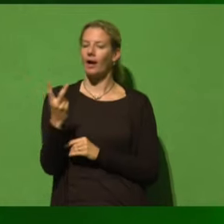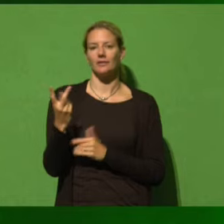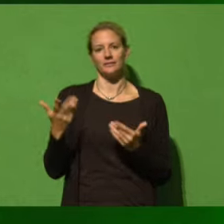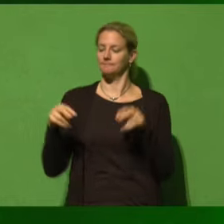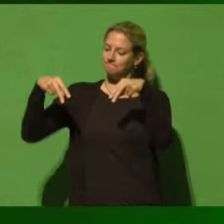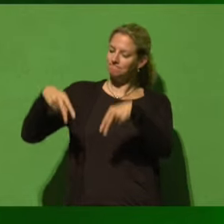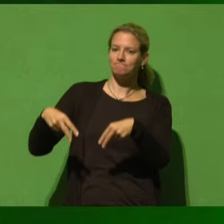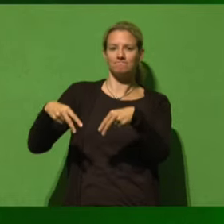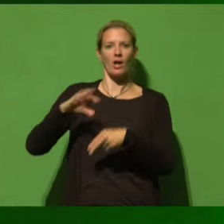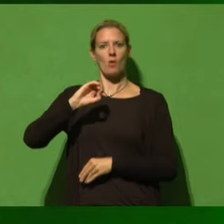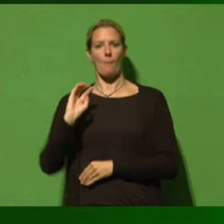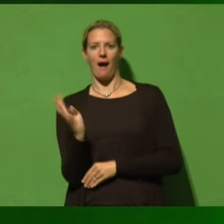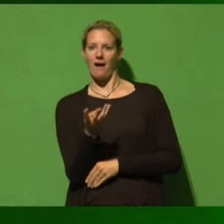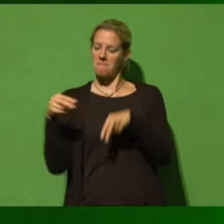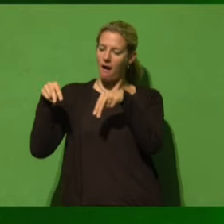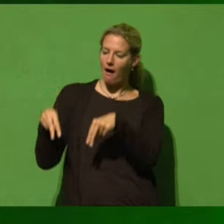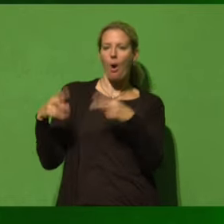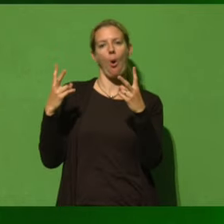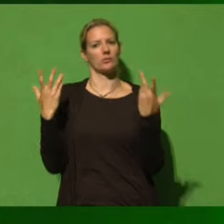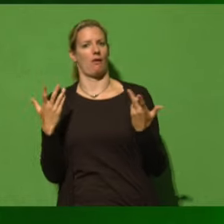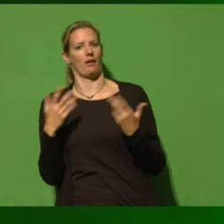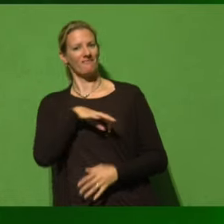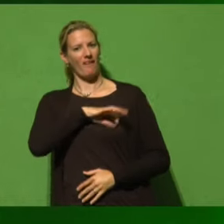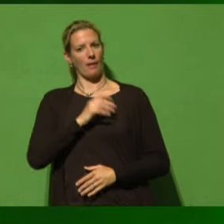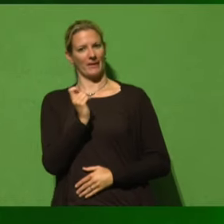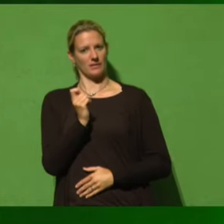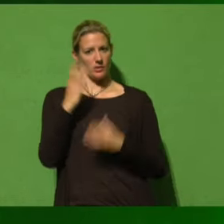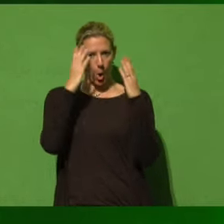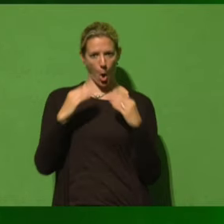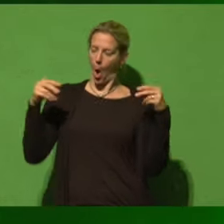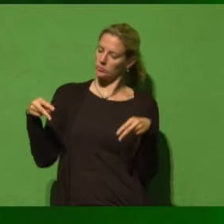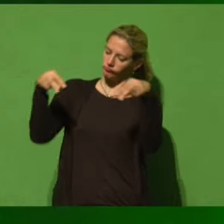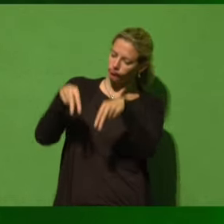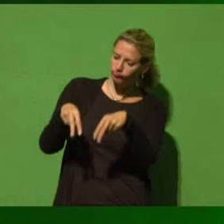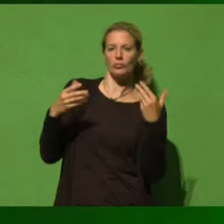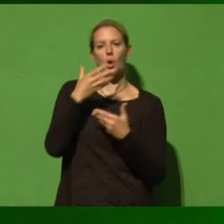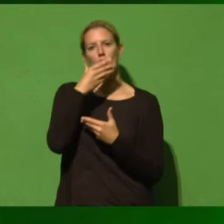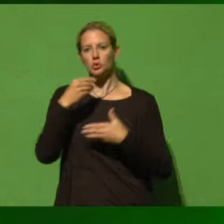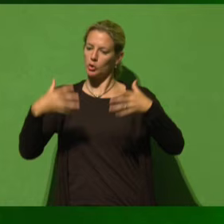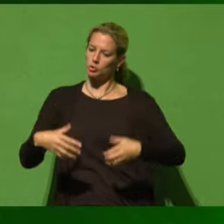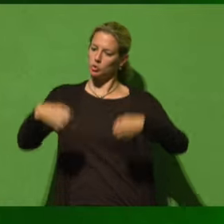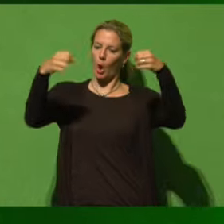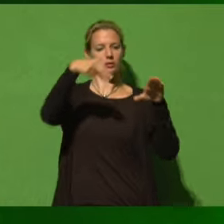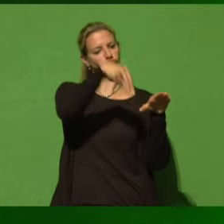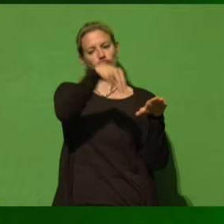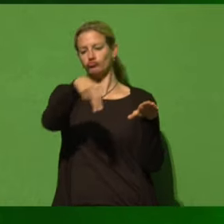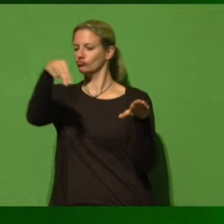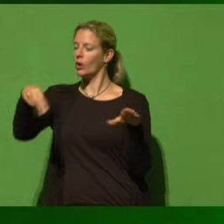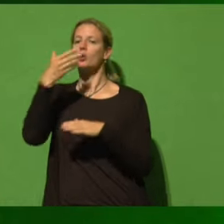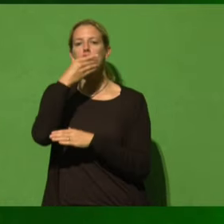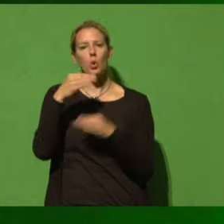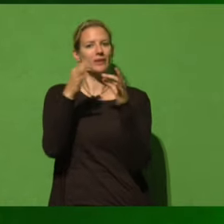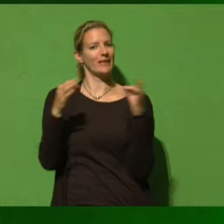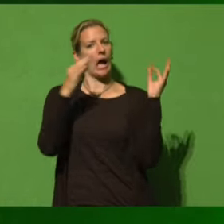wunderschöne Bilder mit Herrn Hollande sehen, wir werden ein schönes Schloss sehen, wir werden eine wunderbare Tagesordnung erkennen können.